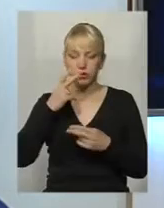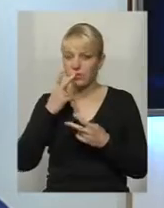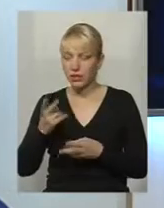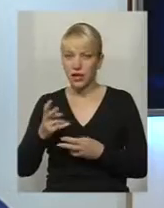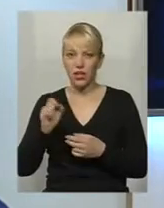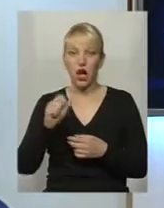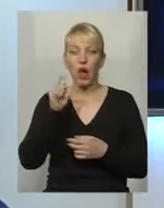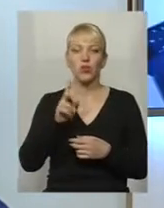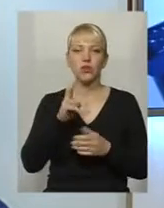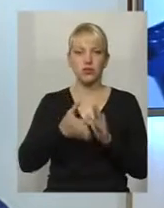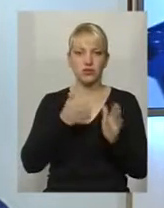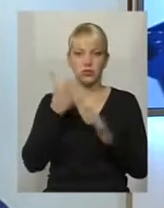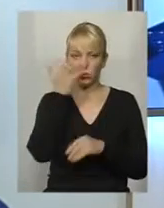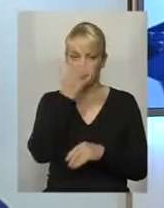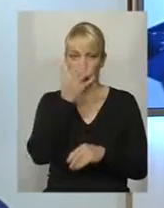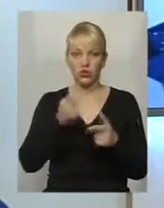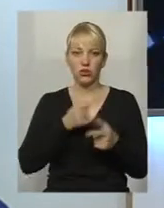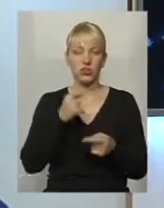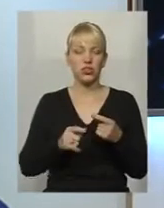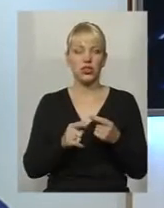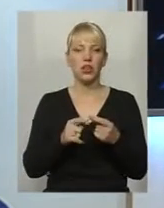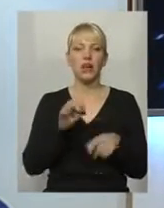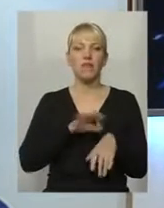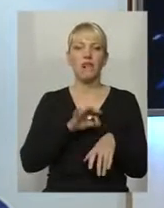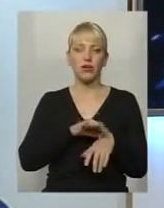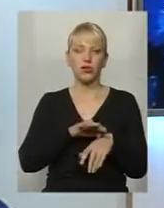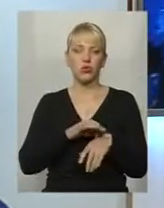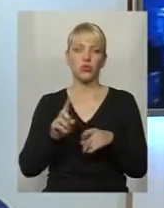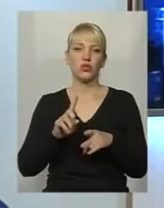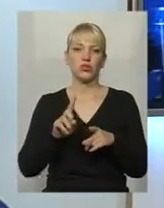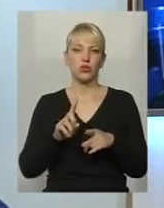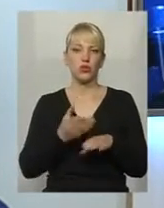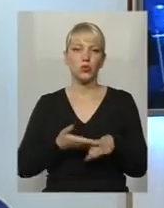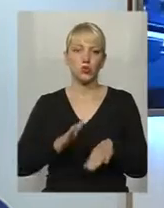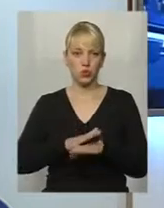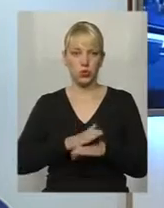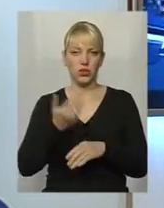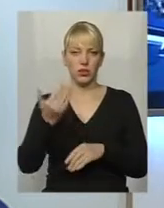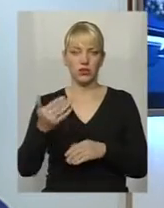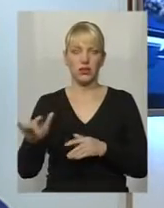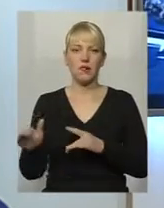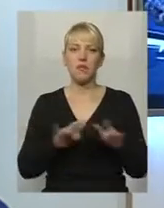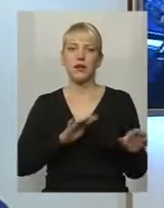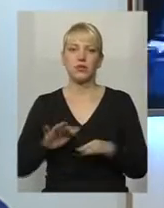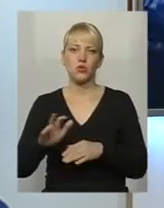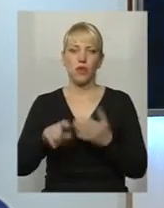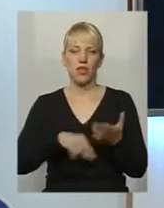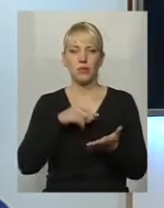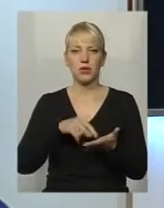чатову ваду зору або ж ваду, яка утруднює її пересування містом,